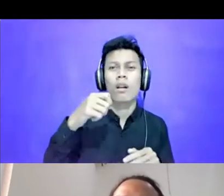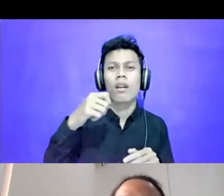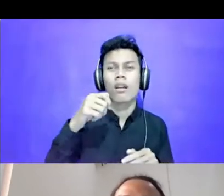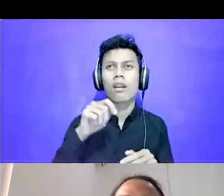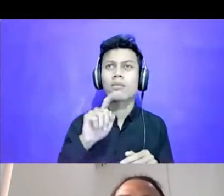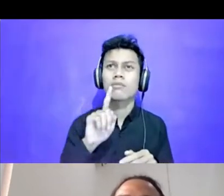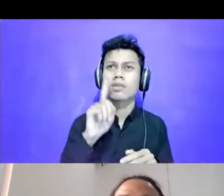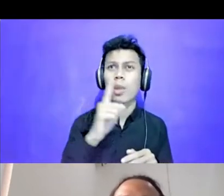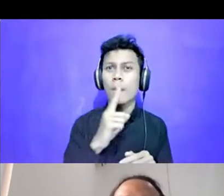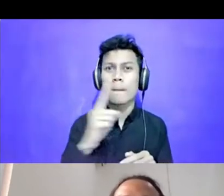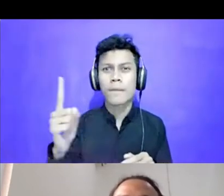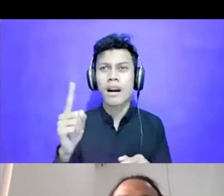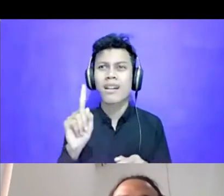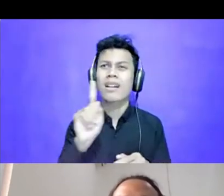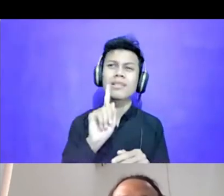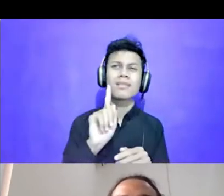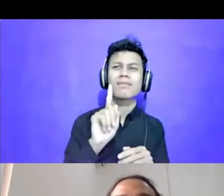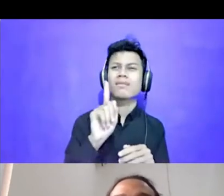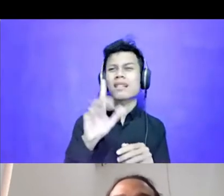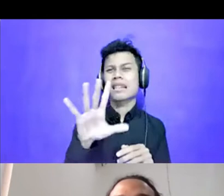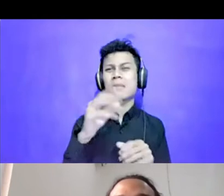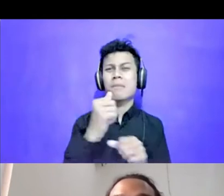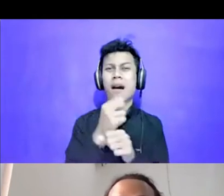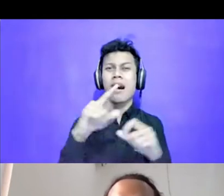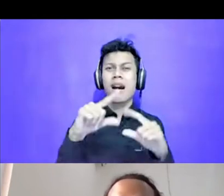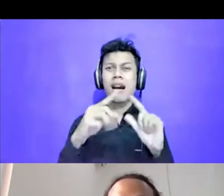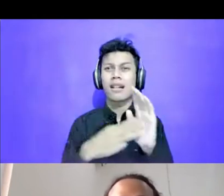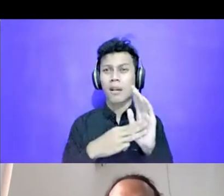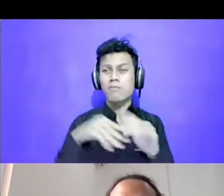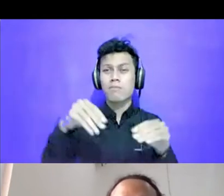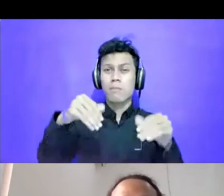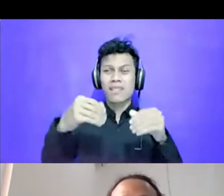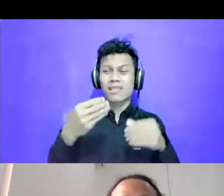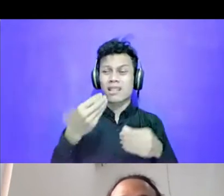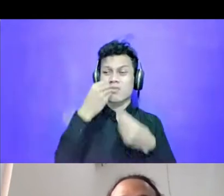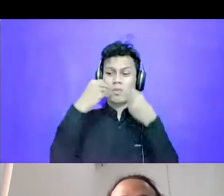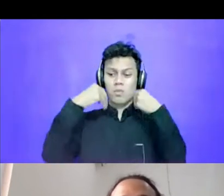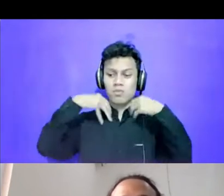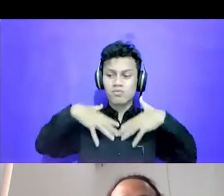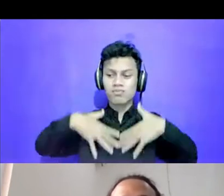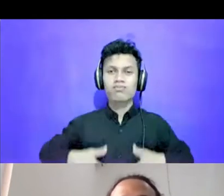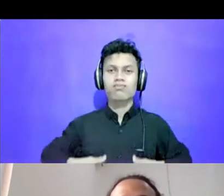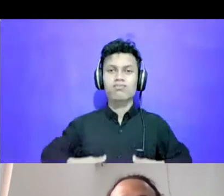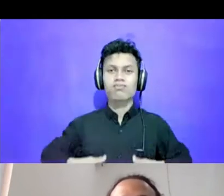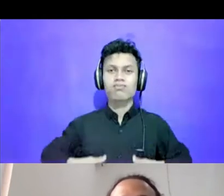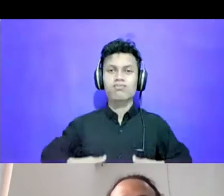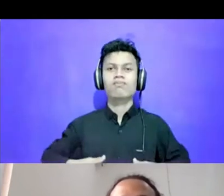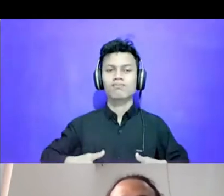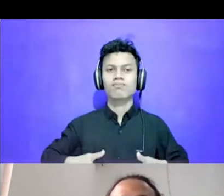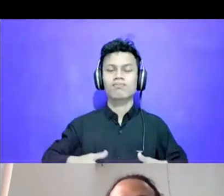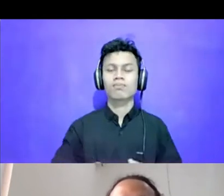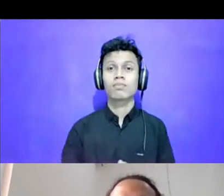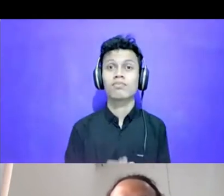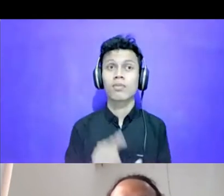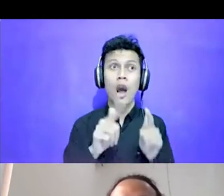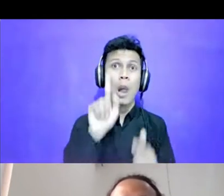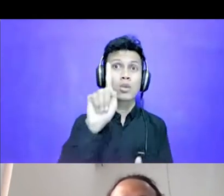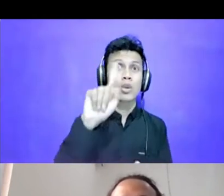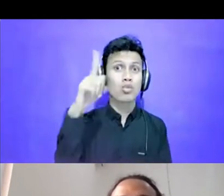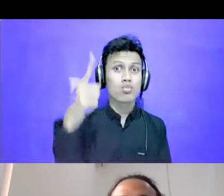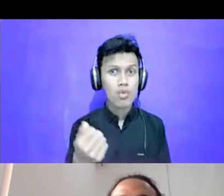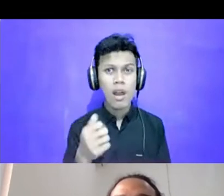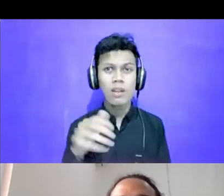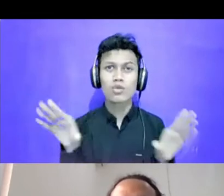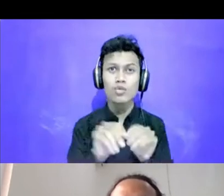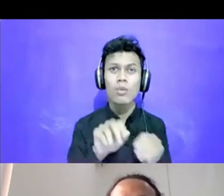Satu Sendok Makan Plastik Yang Masuk Ke Dalam Tubuh Kita Mikroplastik Selama Satu Bulan Itu